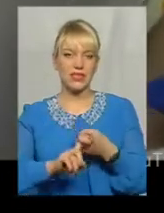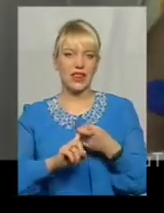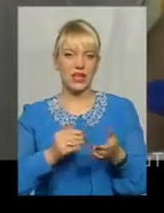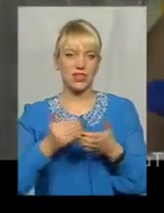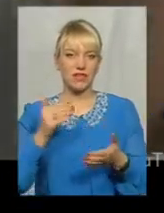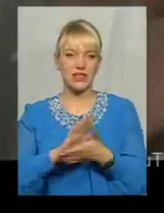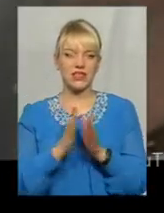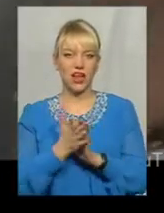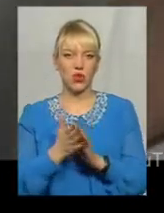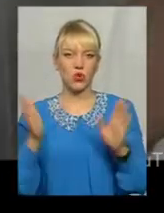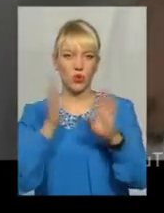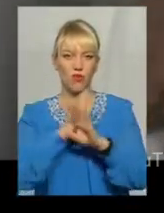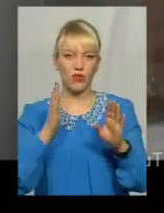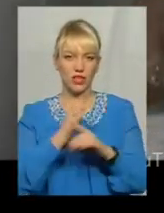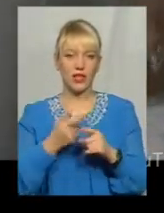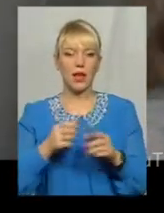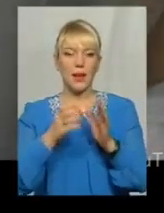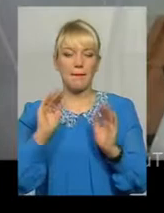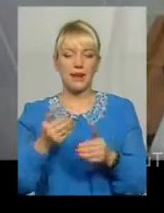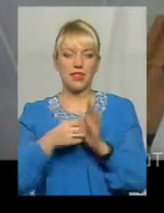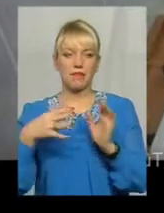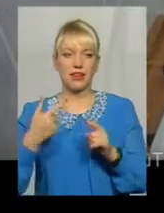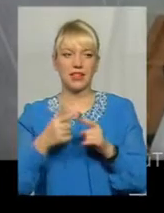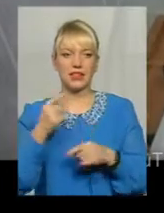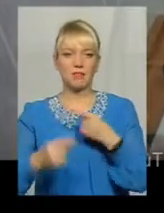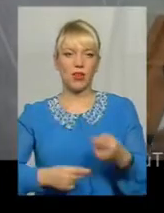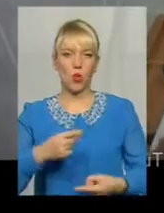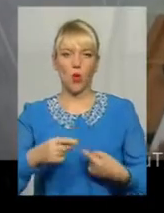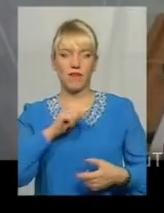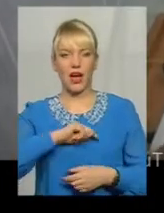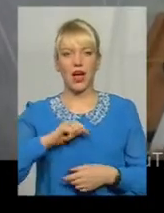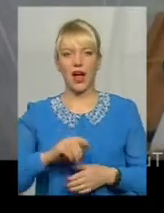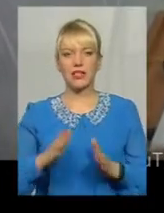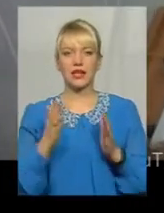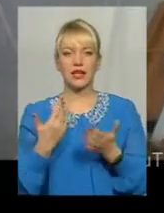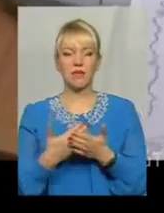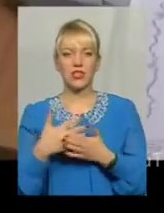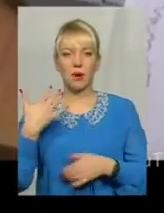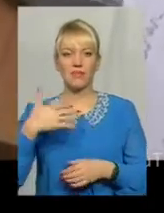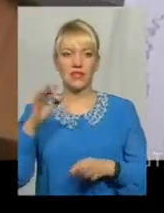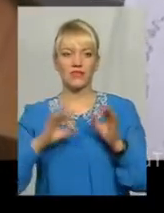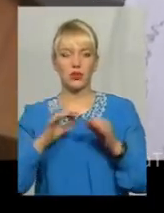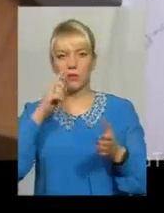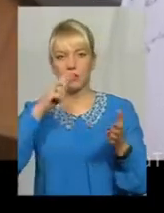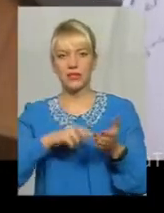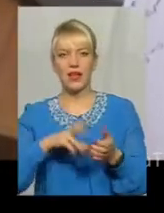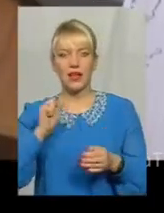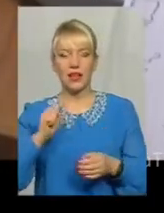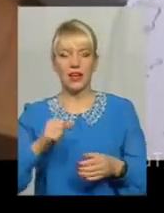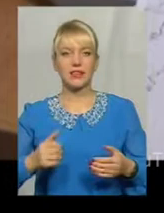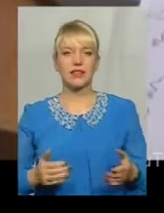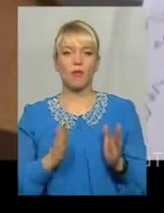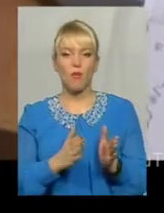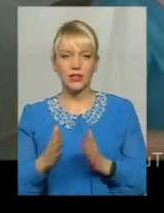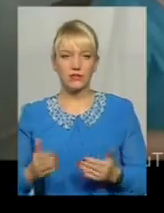стану довкілля Менше 15% мають спадковий характер і майже 50% припадає на спосіб